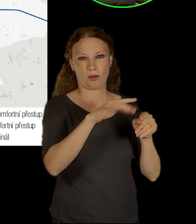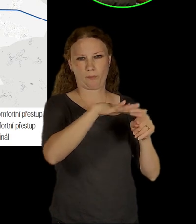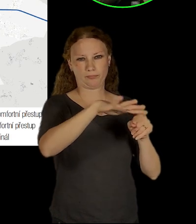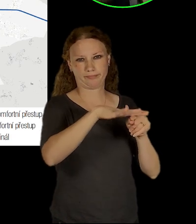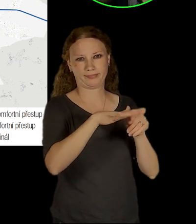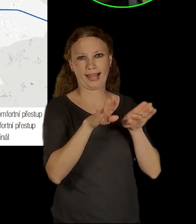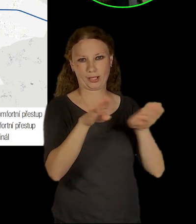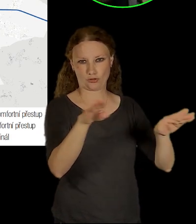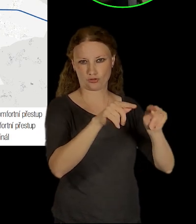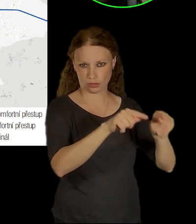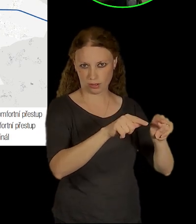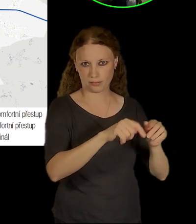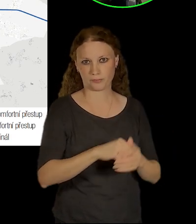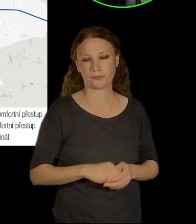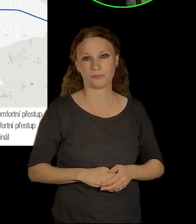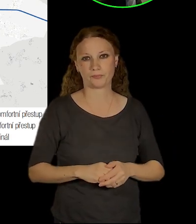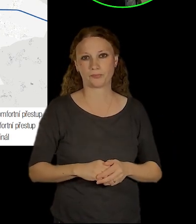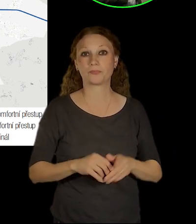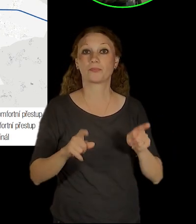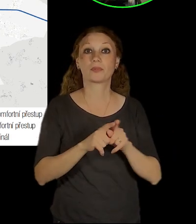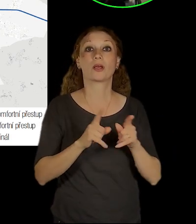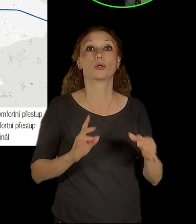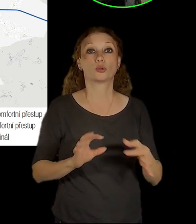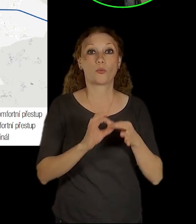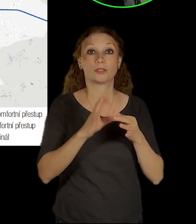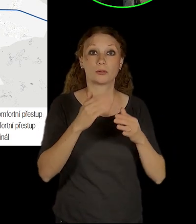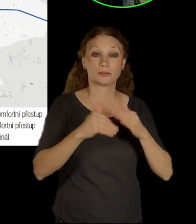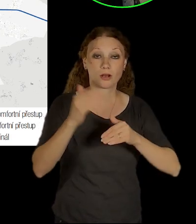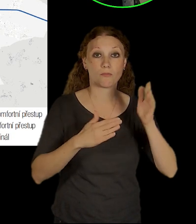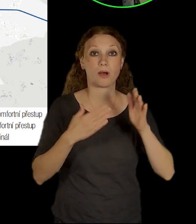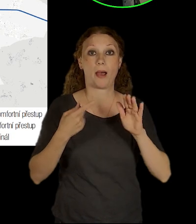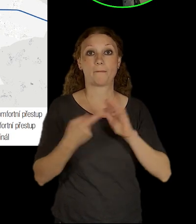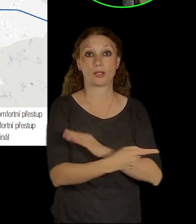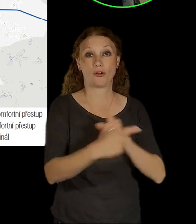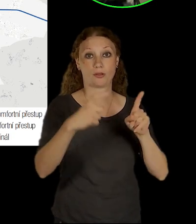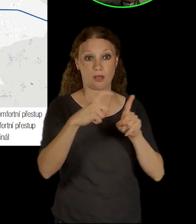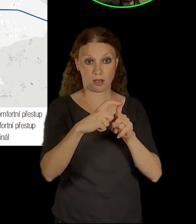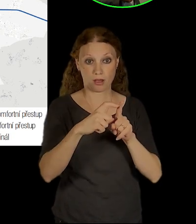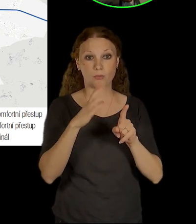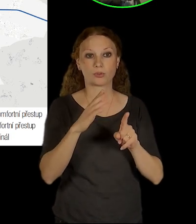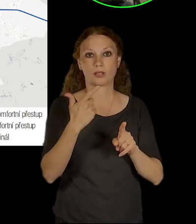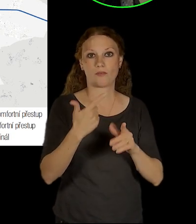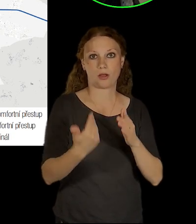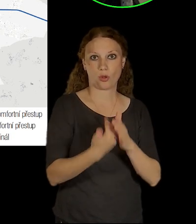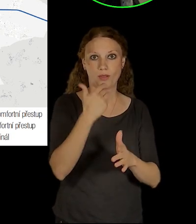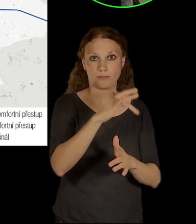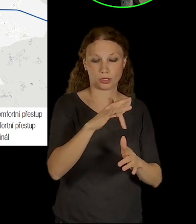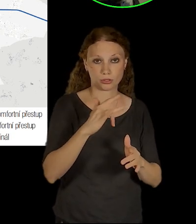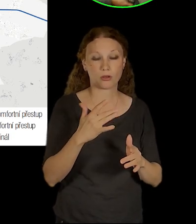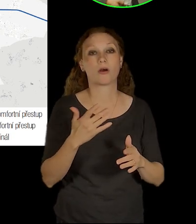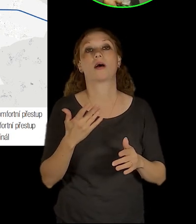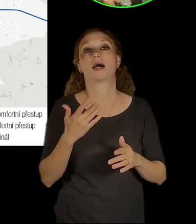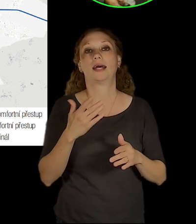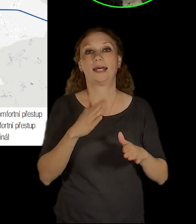Je to taky v souvislosti s výstavbou metra D, které se nám vlastně napojí na dvou nových místech. Jedno je náměstí Bratří Sinků